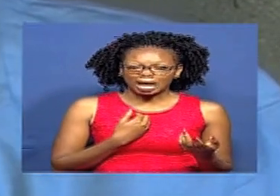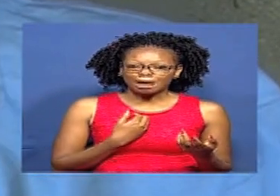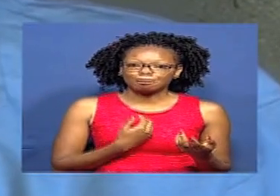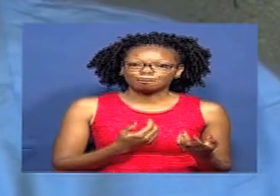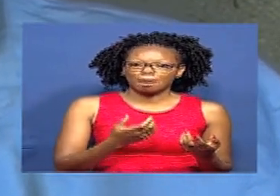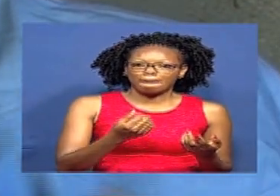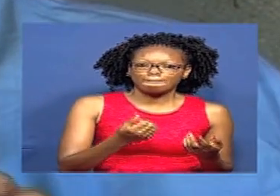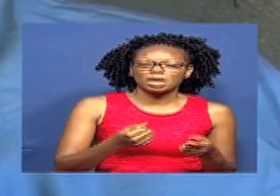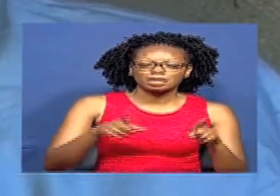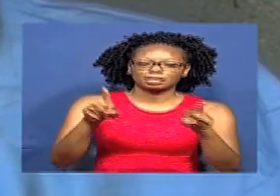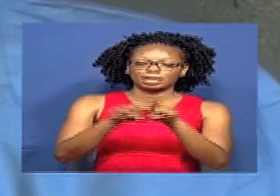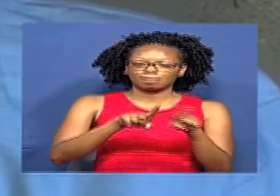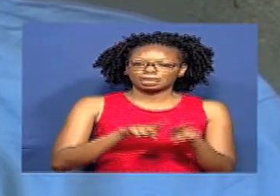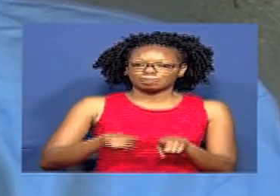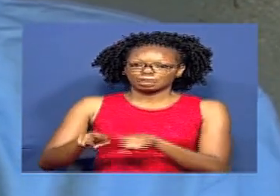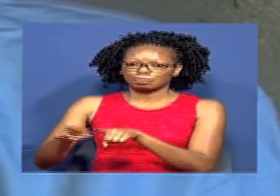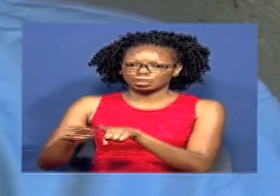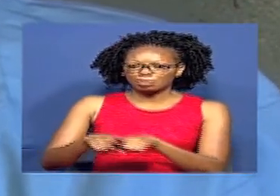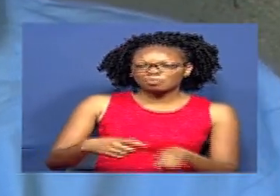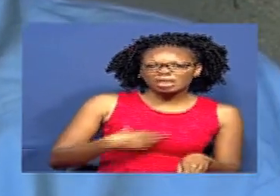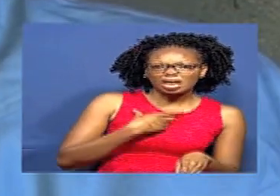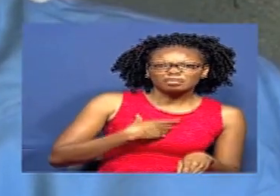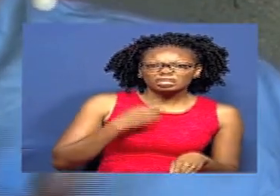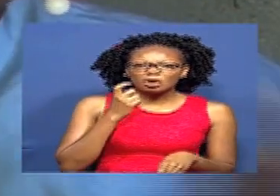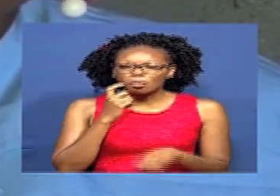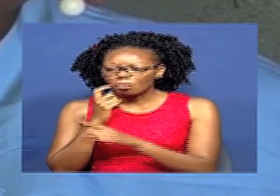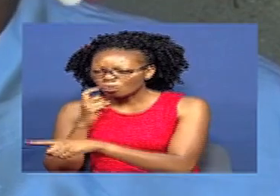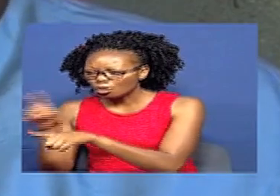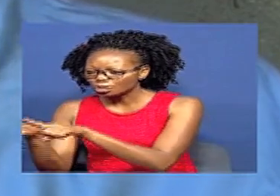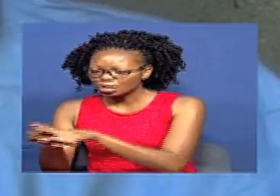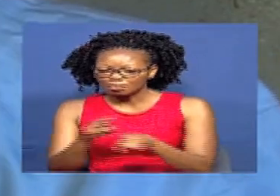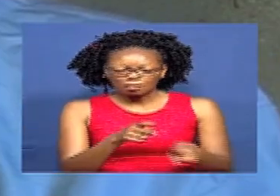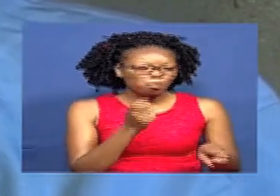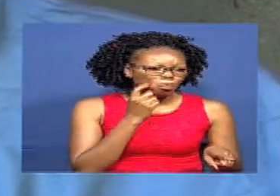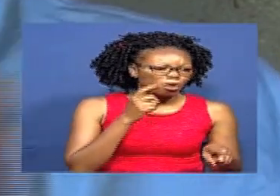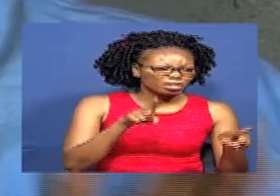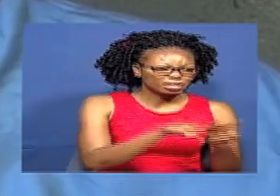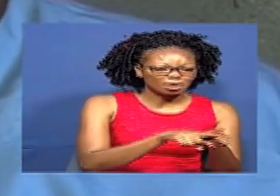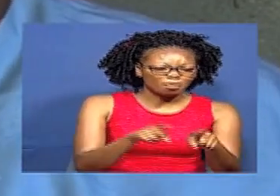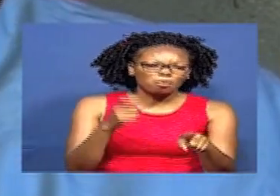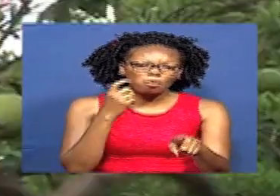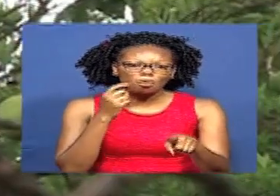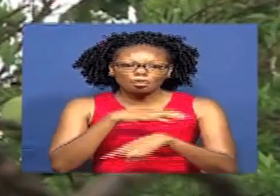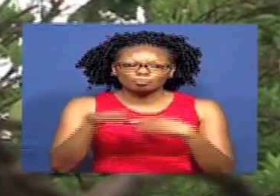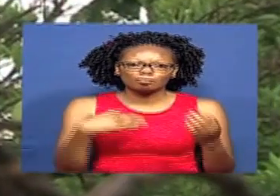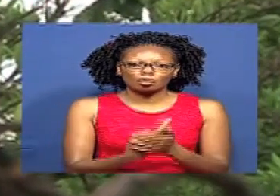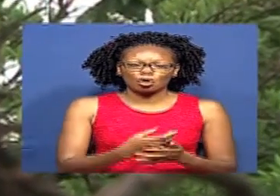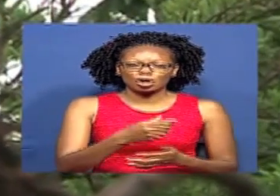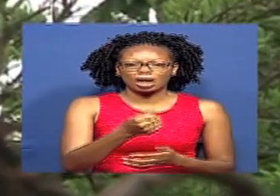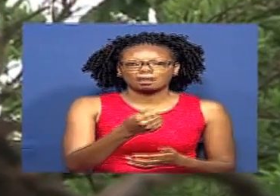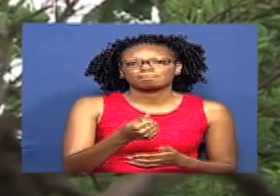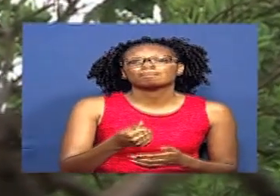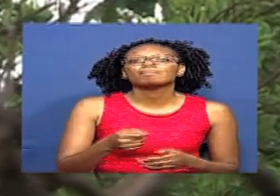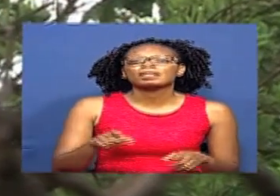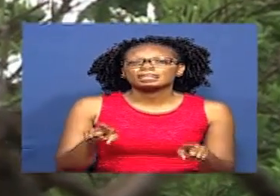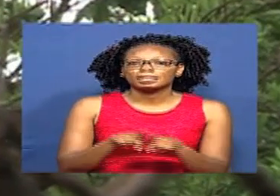bei moja, kila mahali, nuwajia kija, bei ni moja Hakuna hati huya na uza hivi, huya na uza hivi Mbali na kuuza